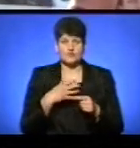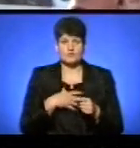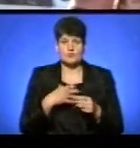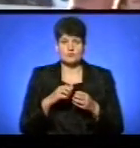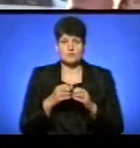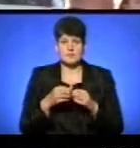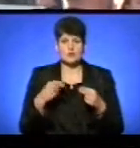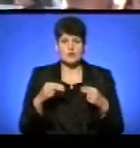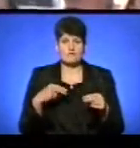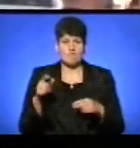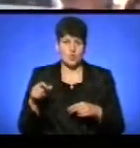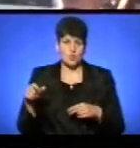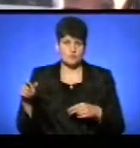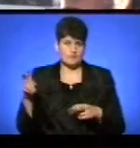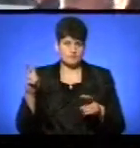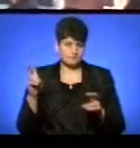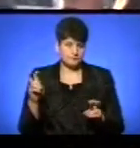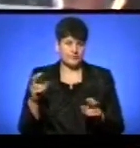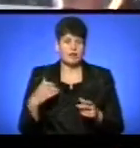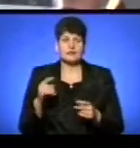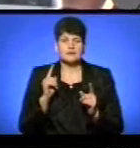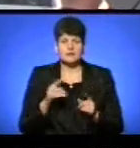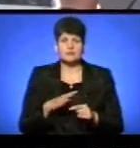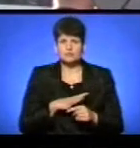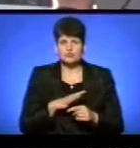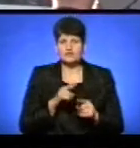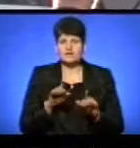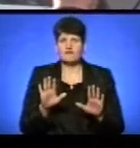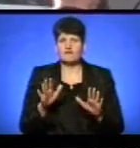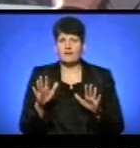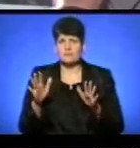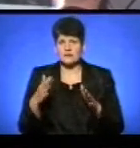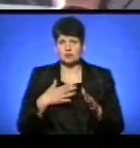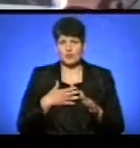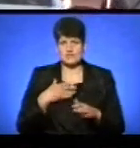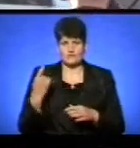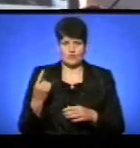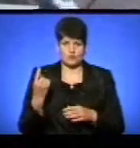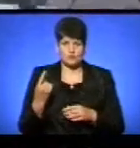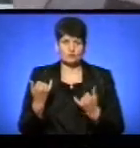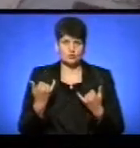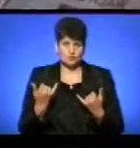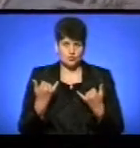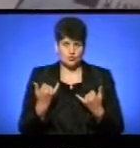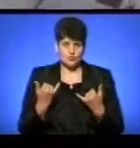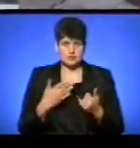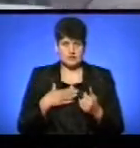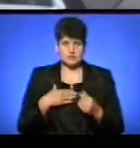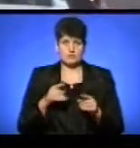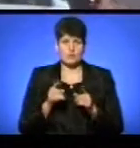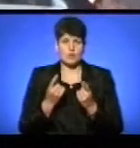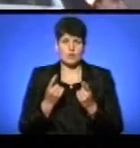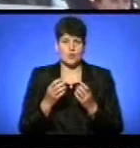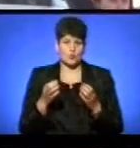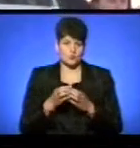як торгівля людьми. Навіть відбувалися такі випадки у нас в області. Тому ми сьогодні з нашими одногрупниками